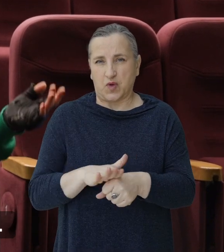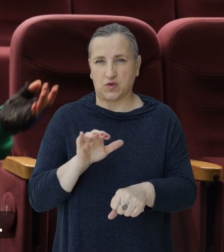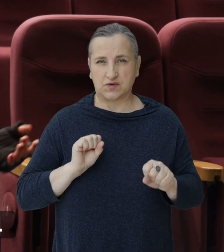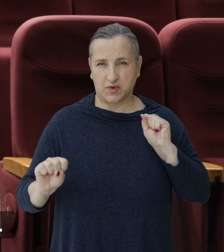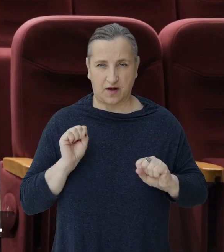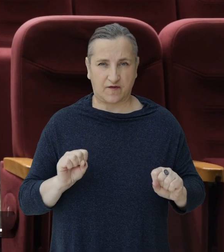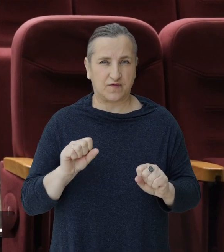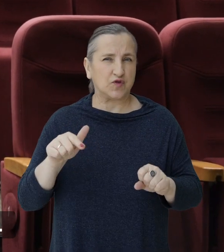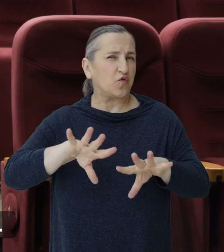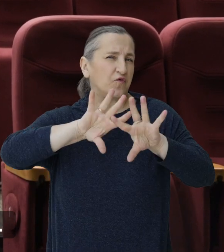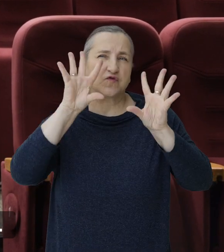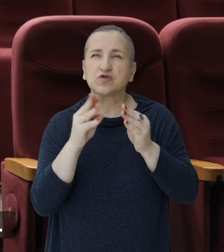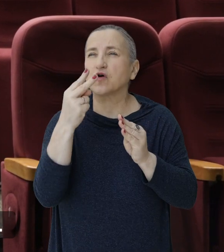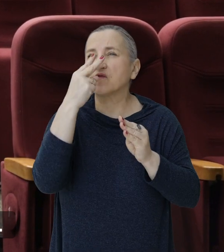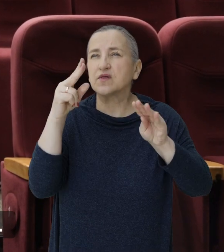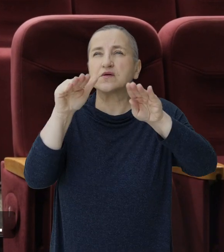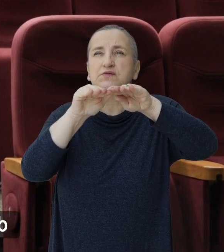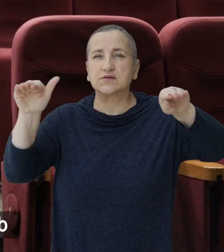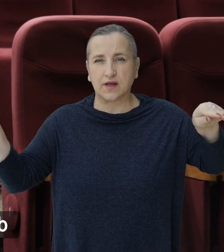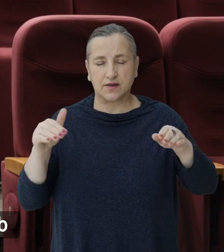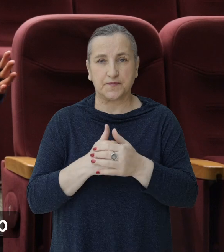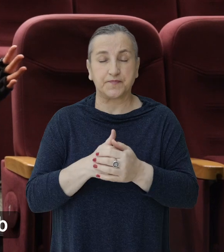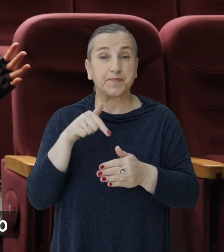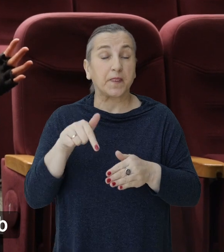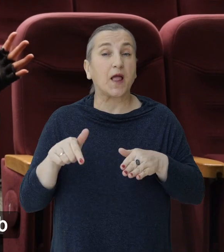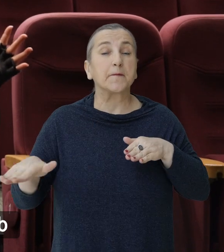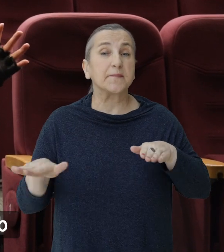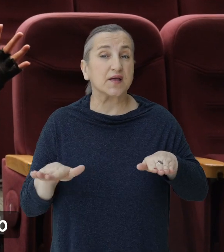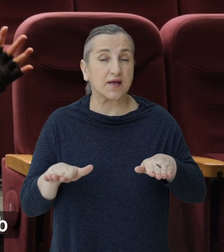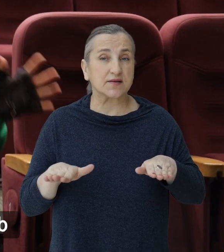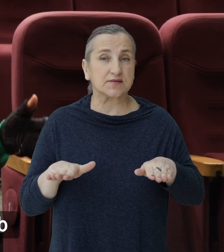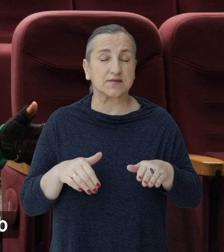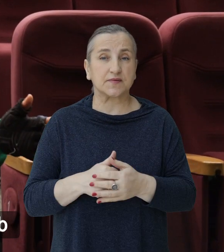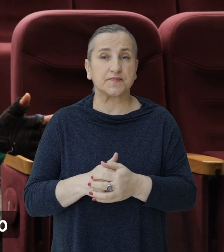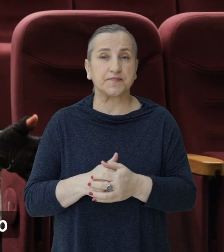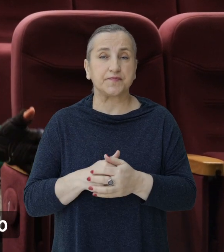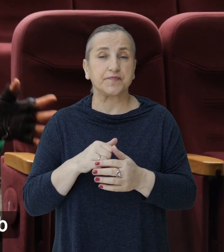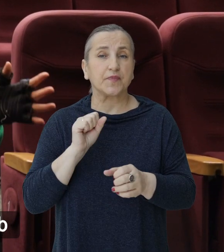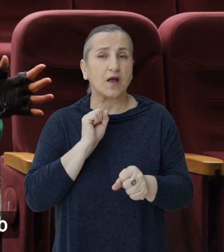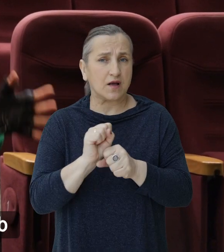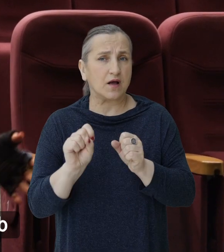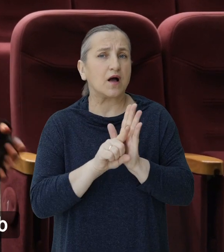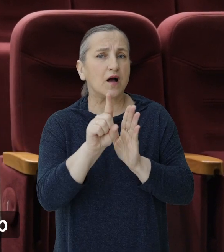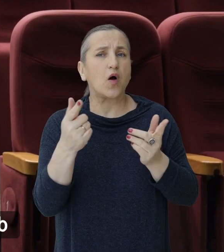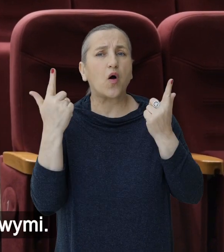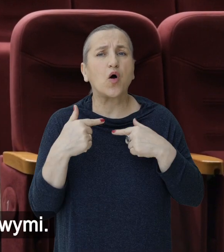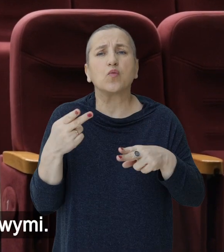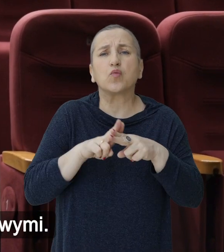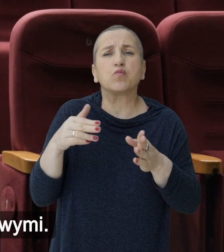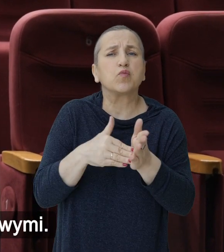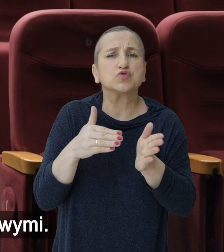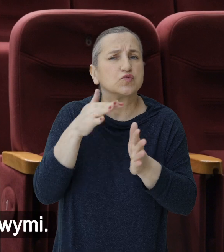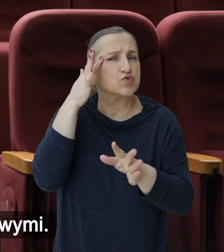wszystko co się dzieje na scenie. Również miejsce jest dla osób ze